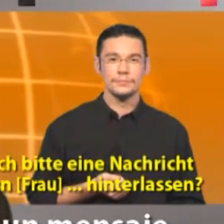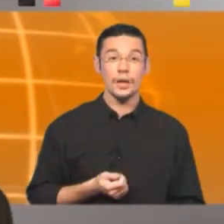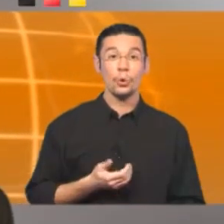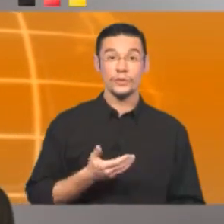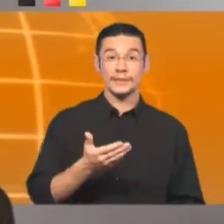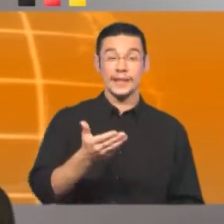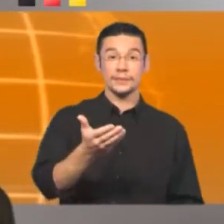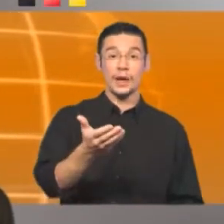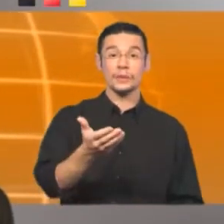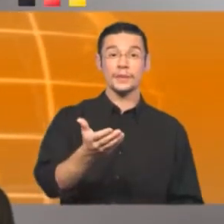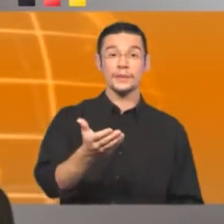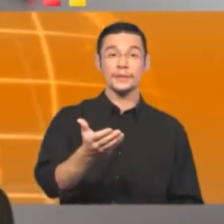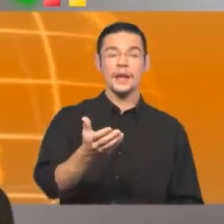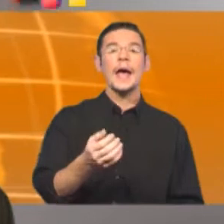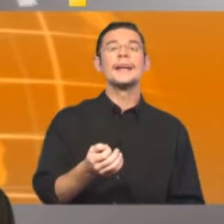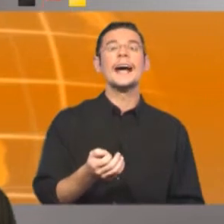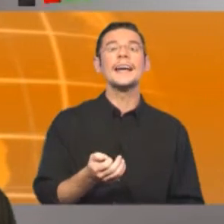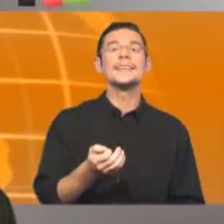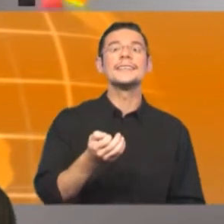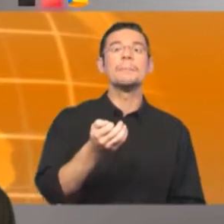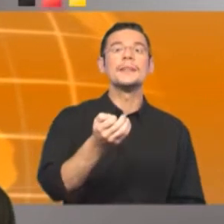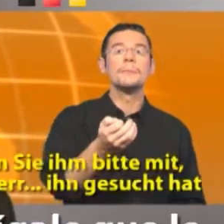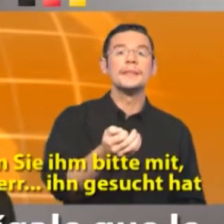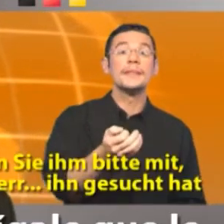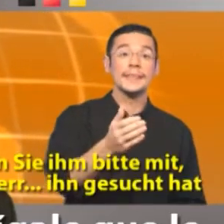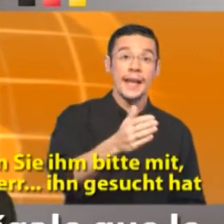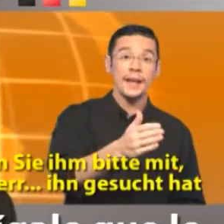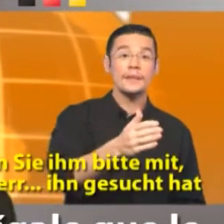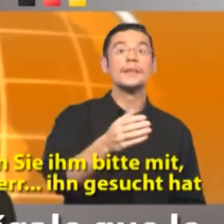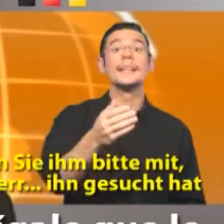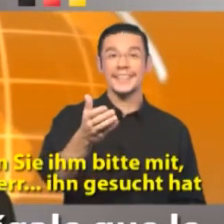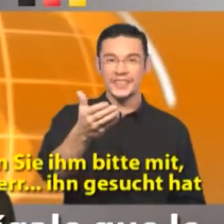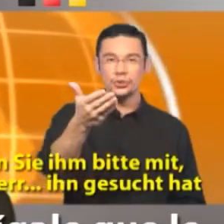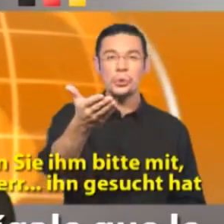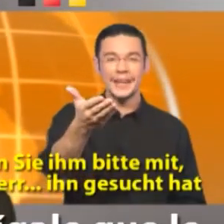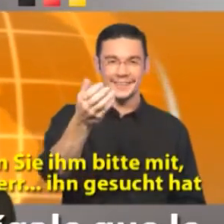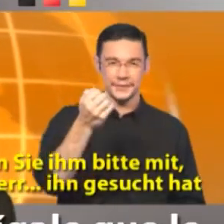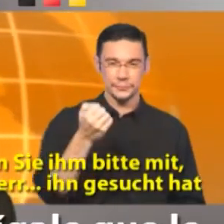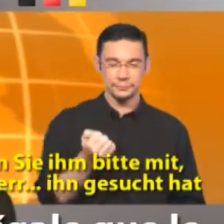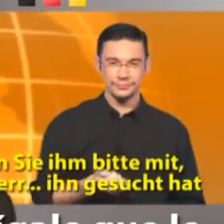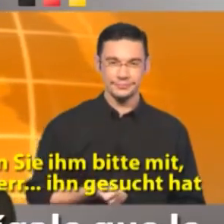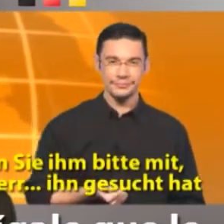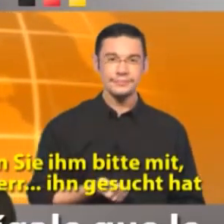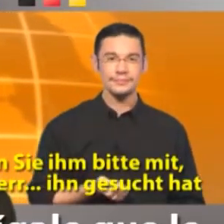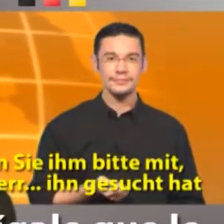Und was lassen wir ausrichten? Teilen Sie ihm bitte mit, dass Herr ihn gesucht hat